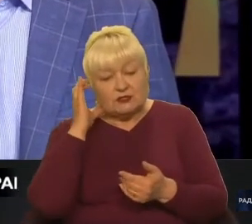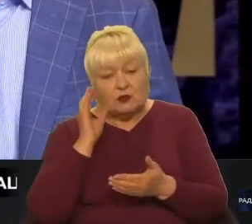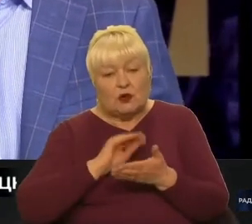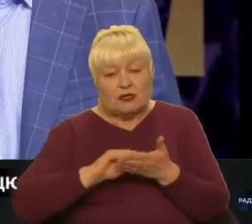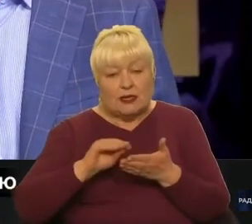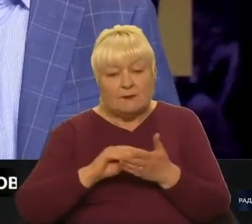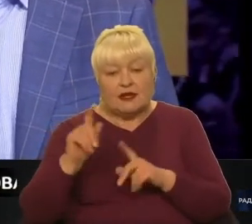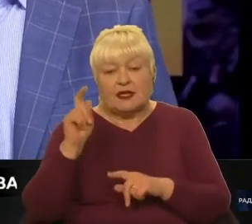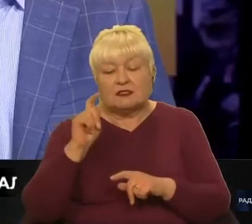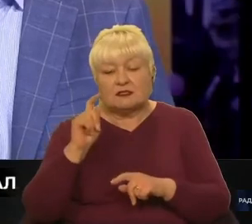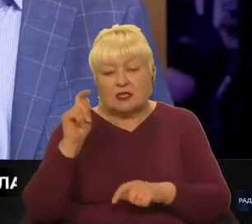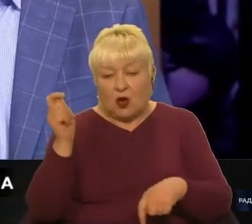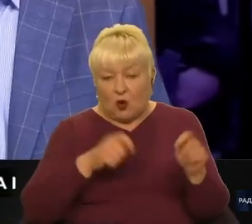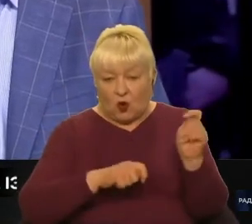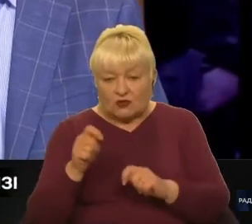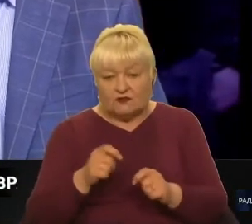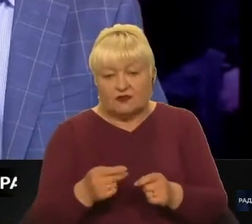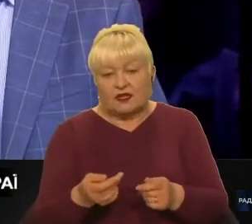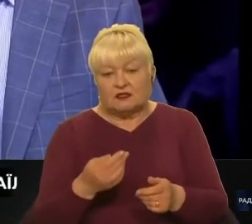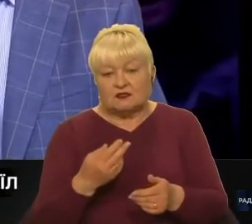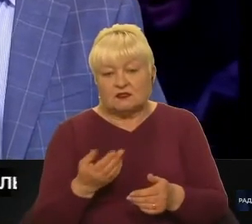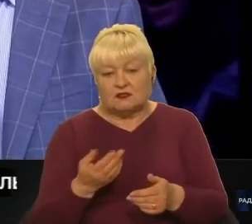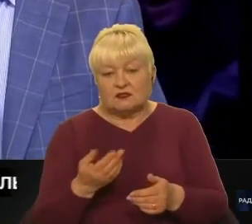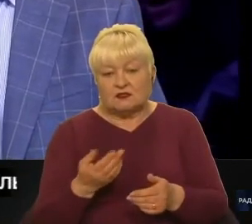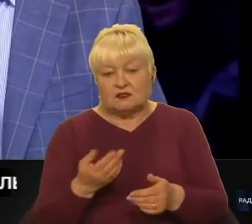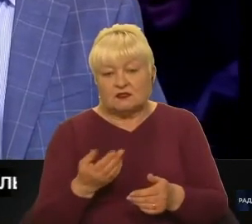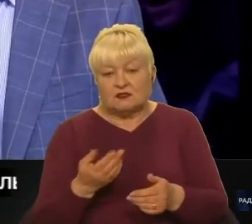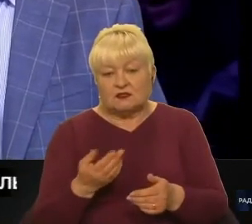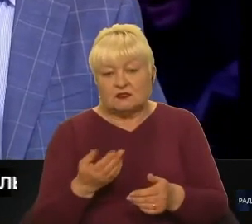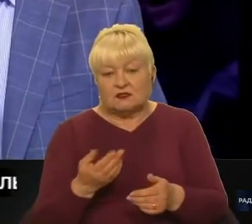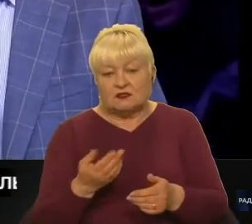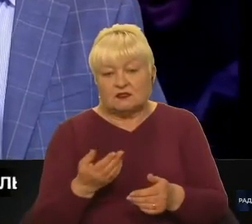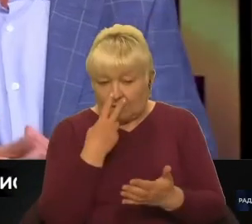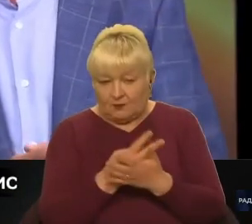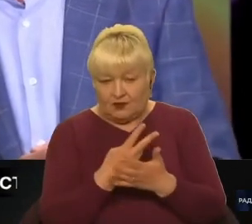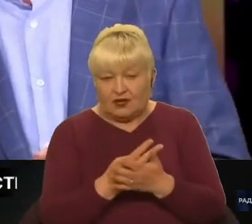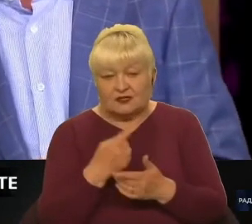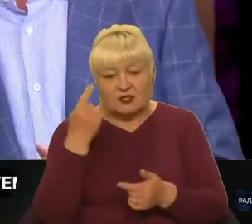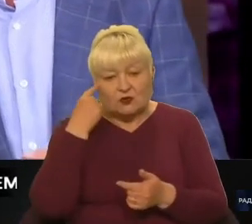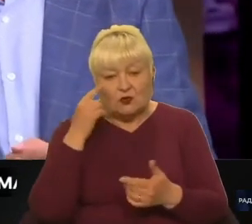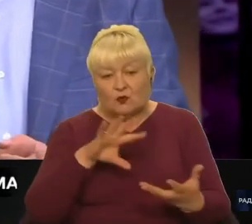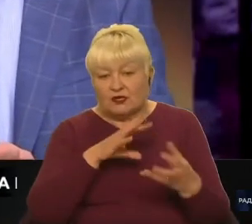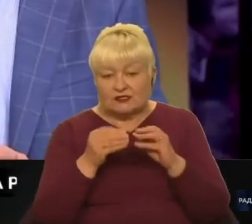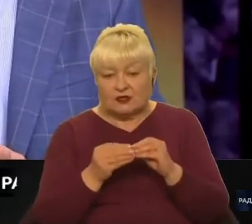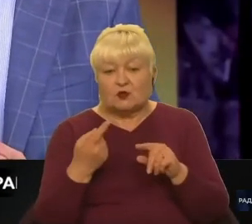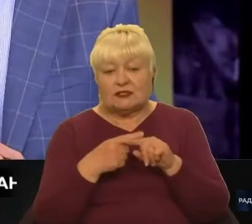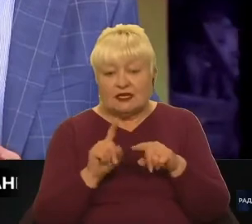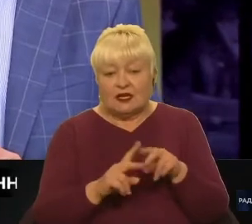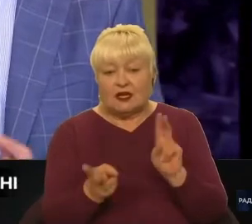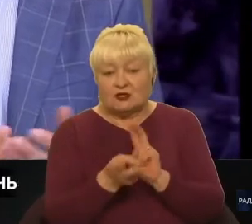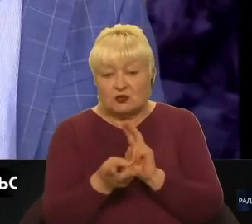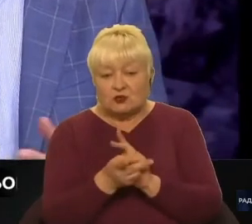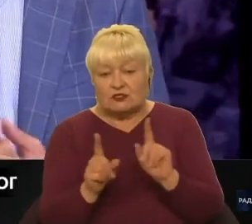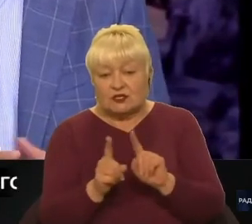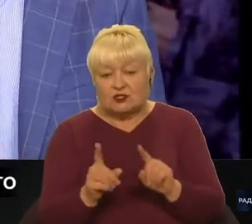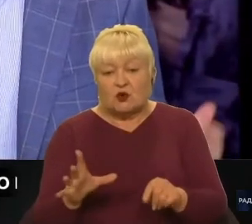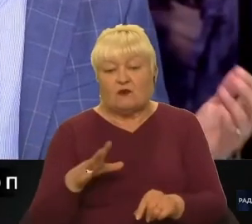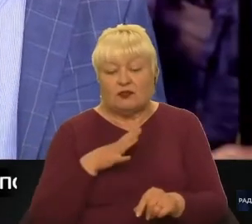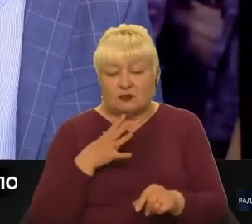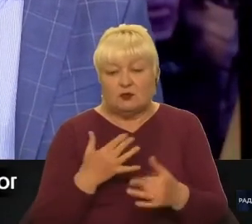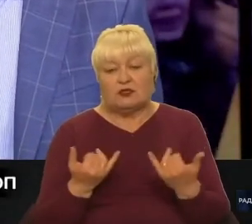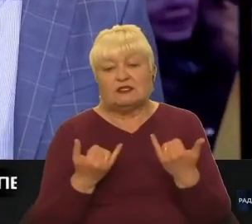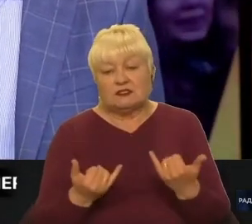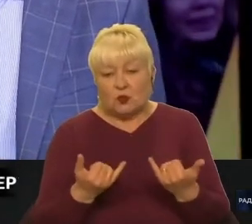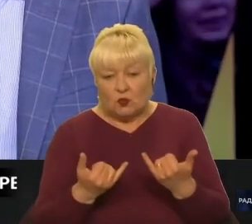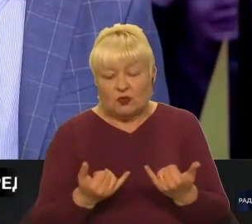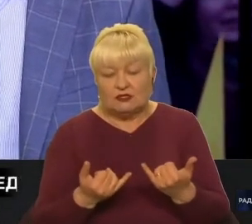і виступи, які щойно ми транслювали. І я думаю, що за результатом тих зустрічей, які відбулися, принаймні, сьогодні,